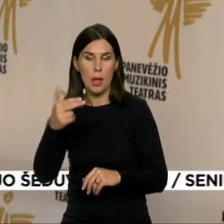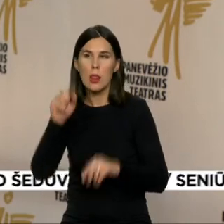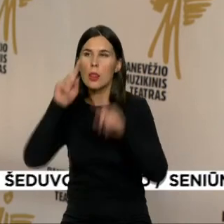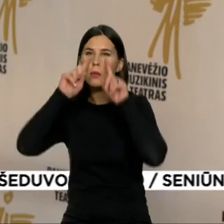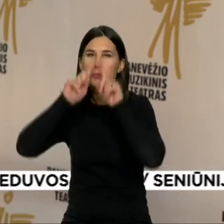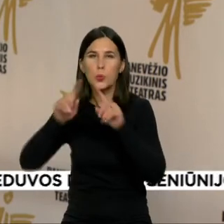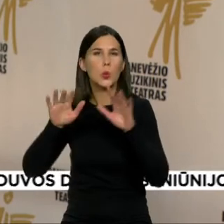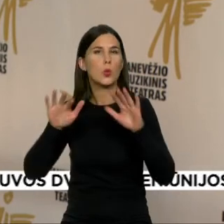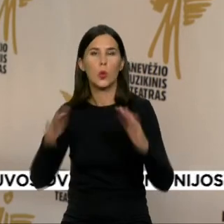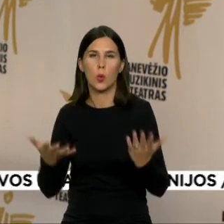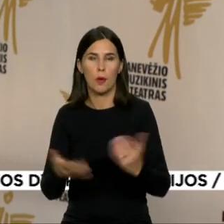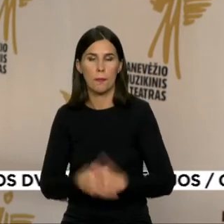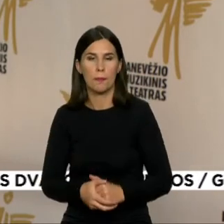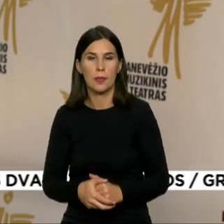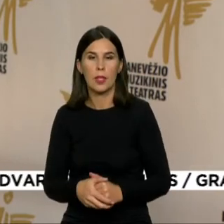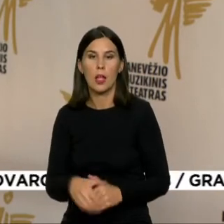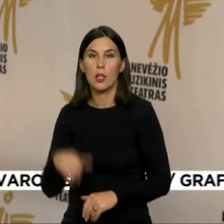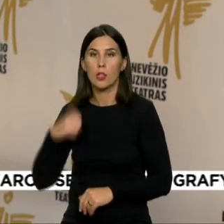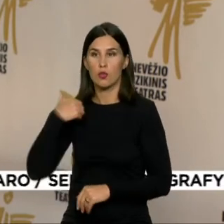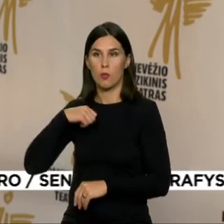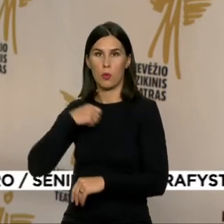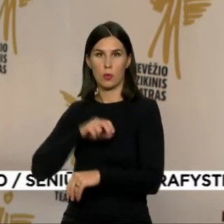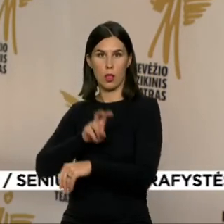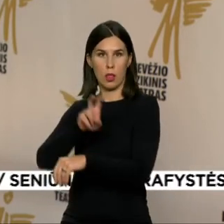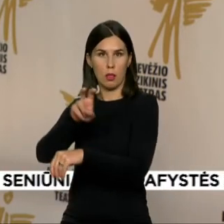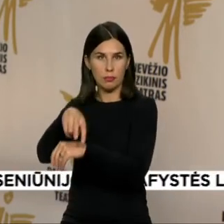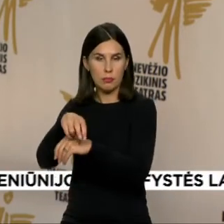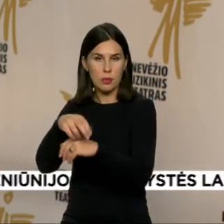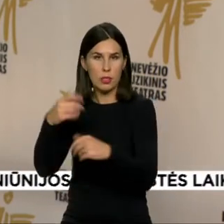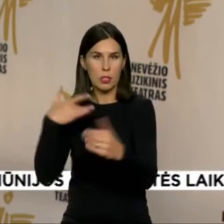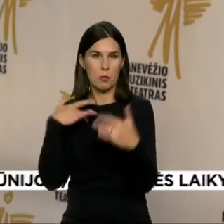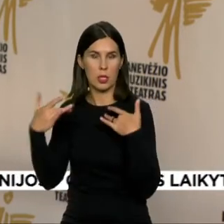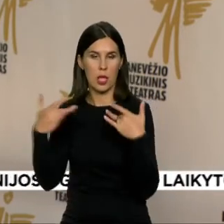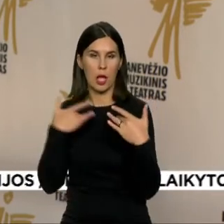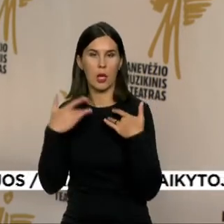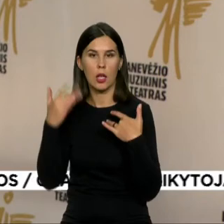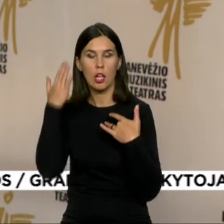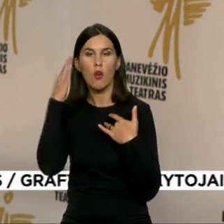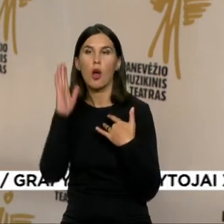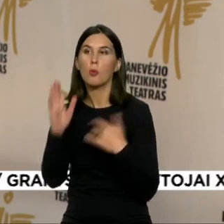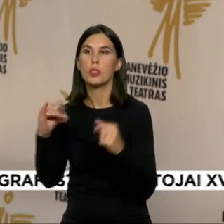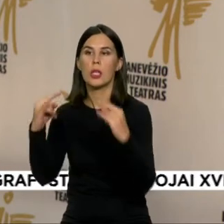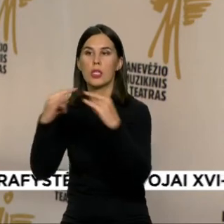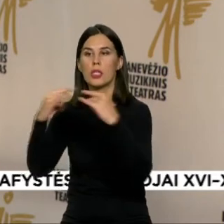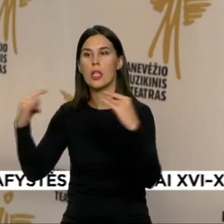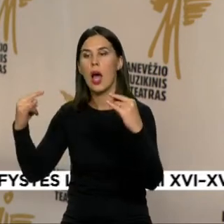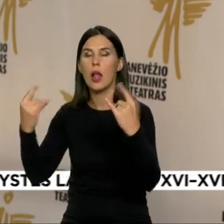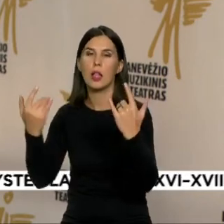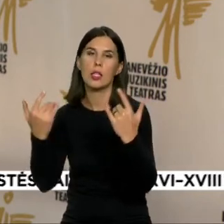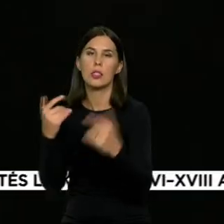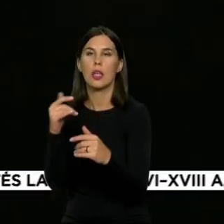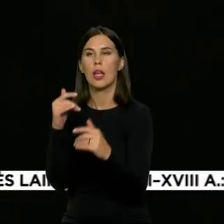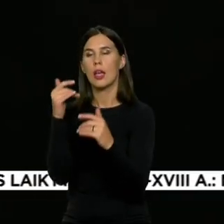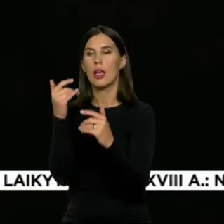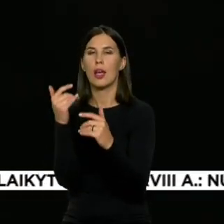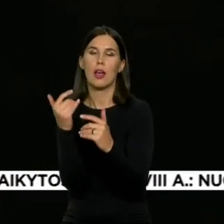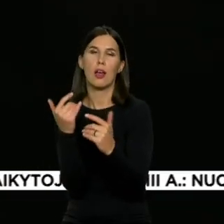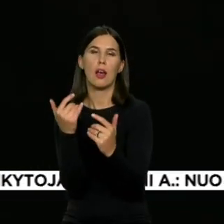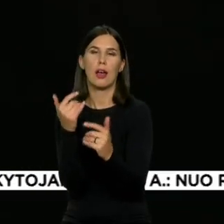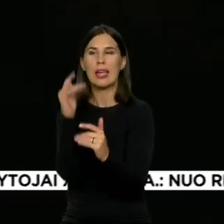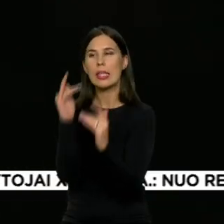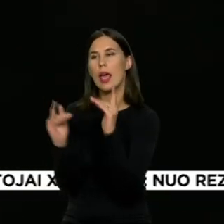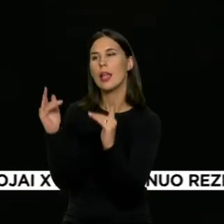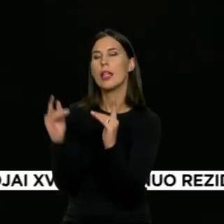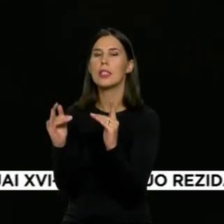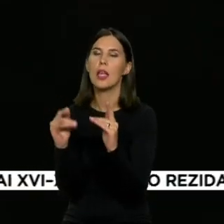čia žiūrovas atėjęs į šį spektaklį, tikrai nėra sketurių taburėčių rūstalo ir kabareto ir gražios moters Carmen. Čios visos